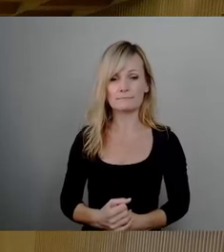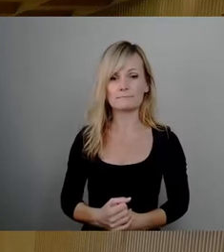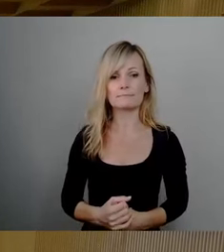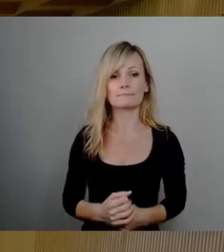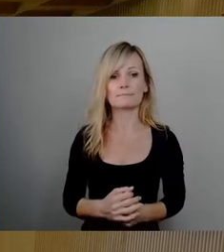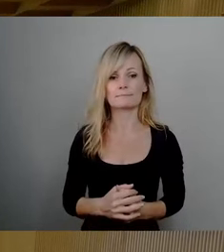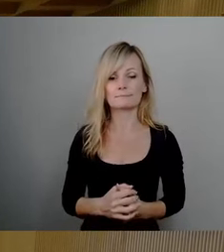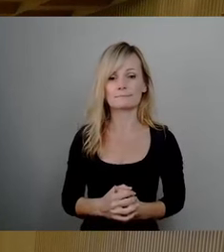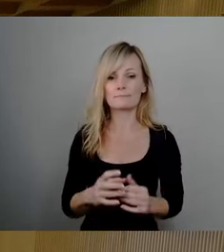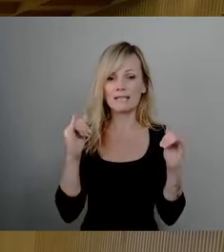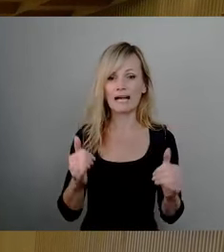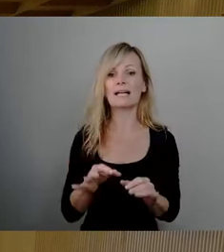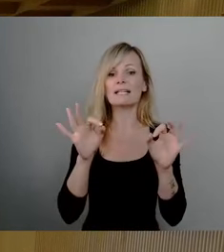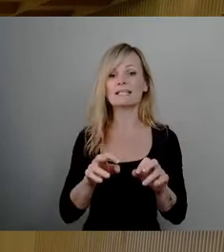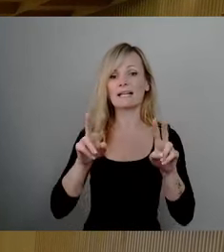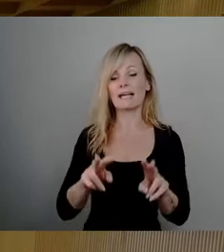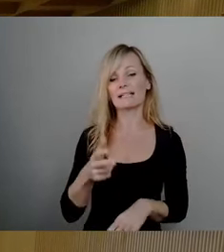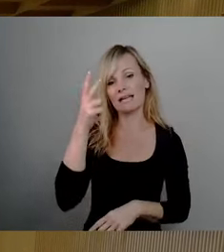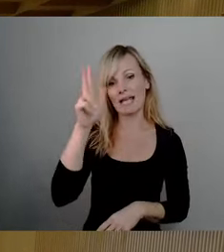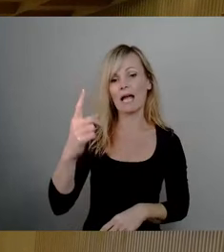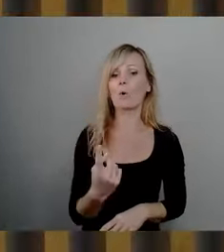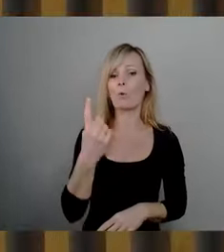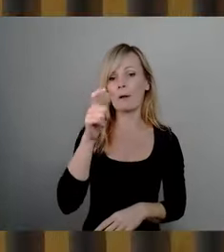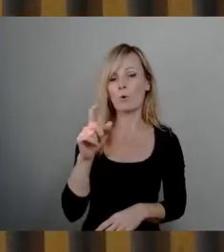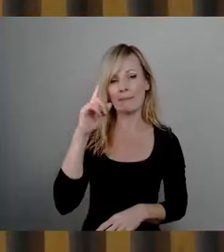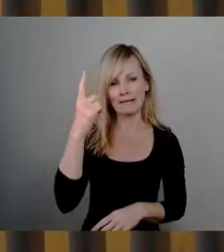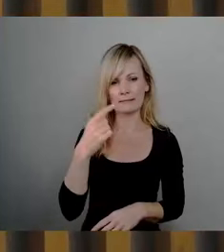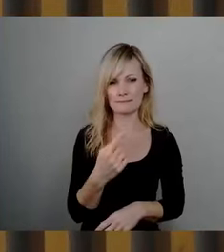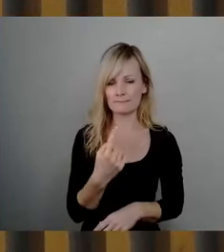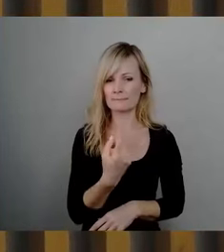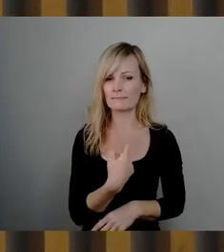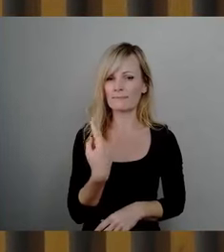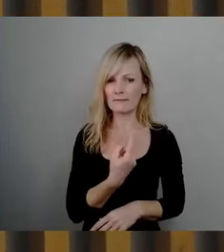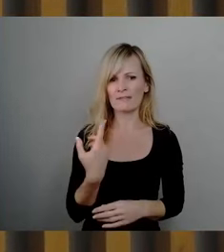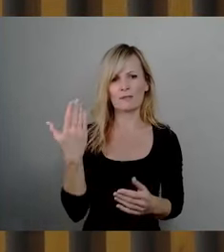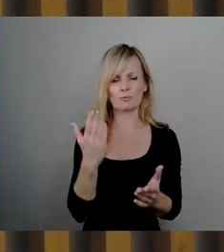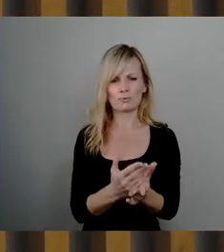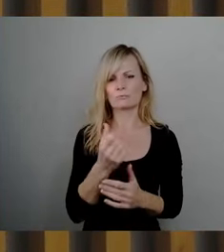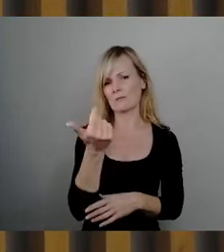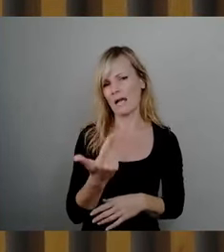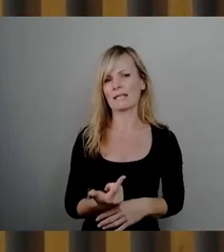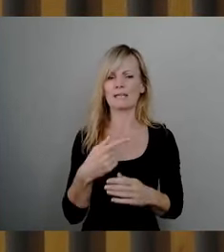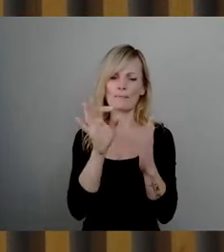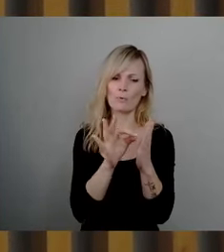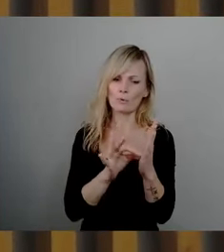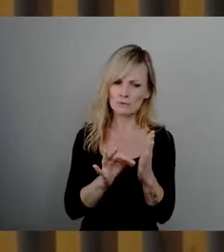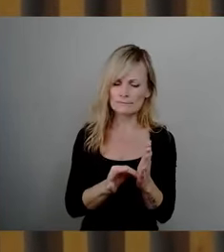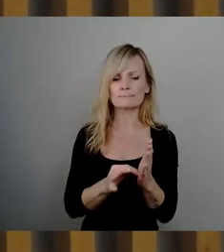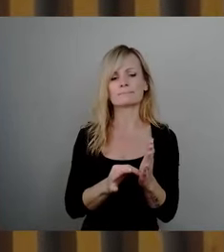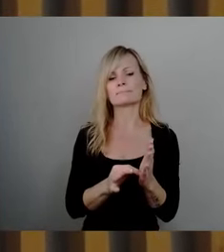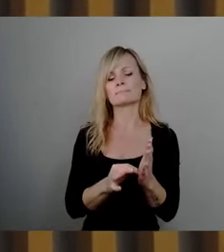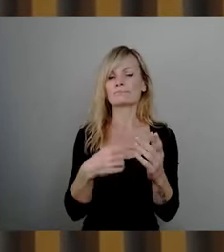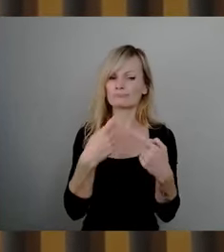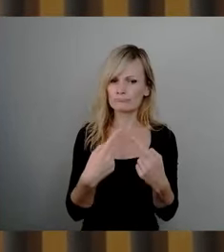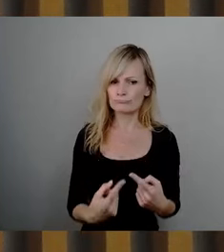Ja, sehr geehrter Herr Oberbürgermeister, wir haben heute schon an etlichen Punkten über Kürzungen und anstehende Kürzungen gesprochen.